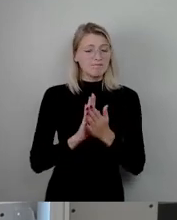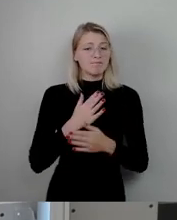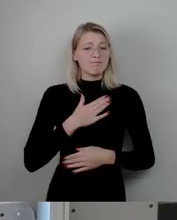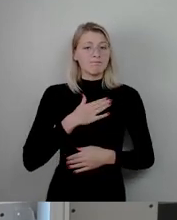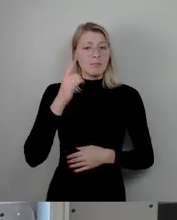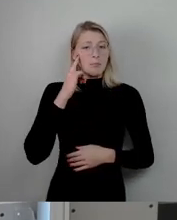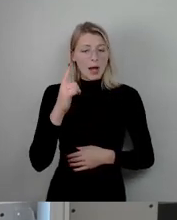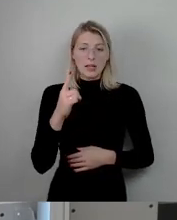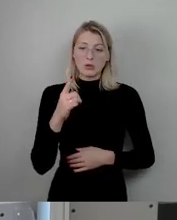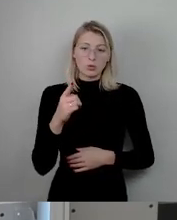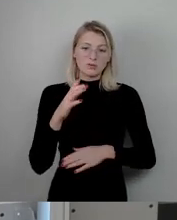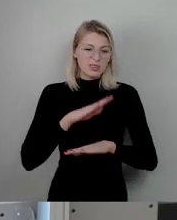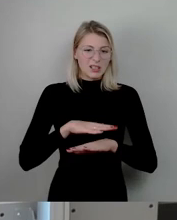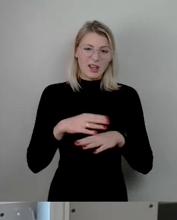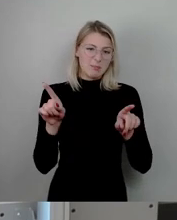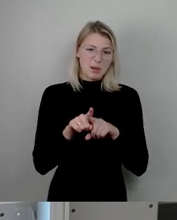zu unsheit.